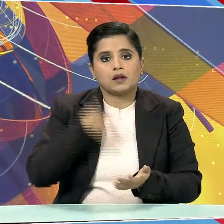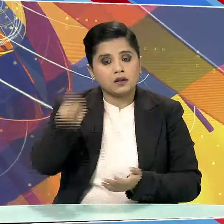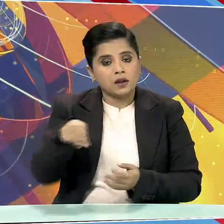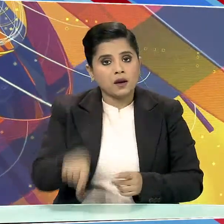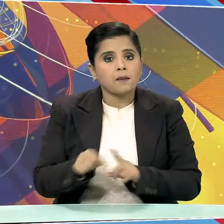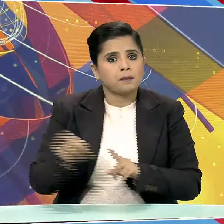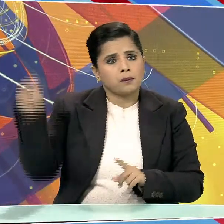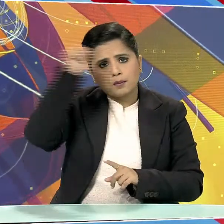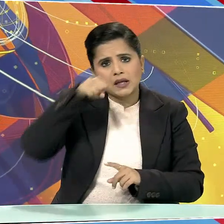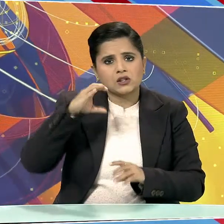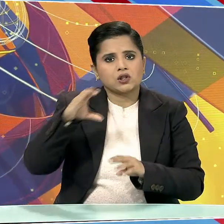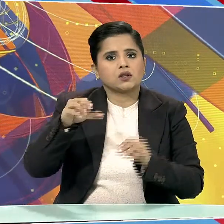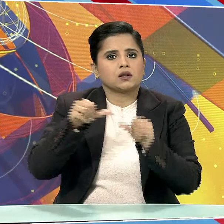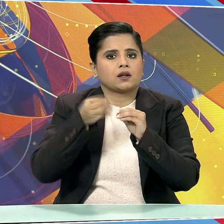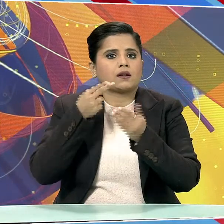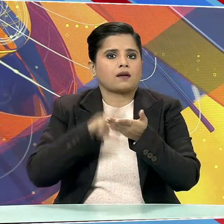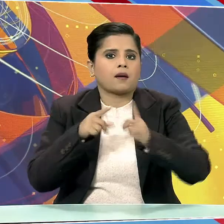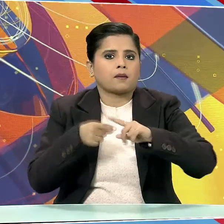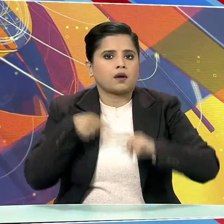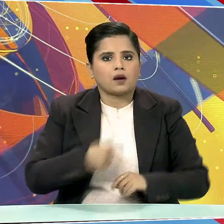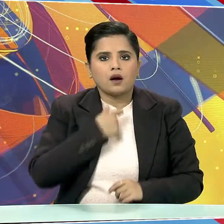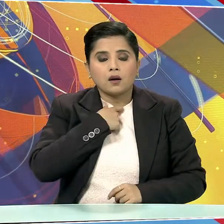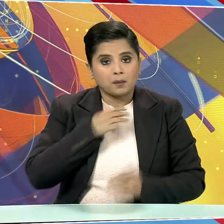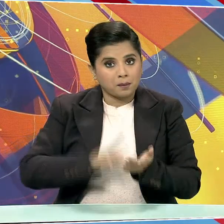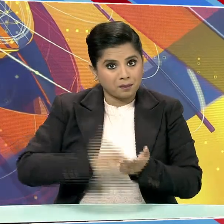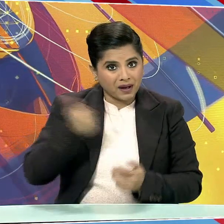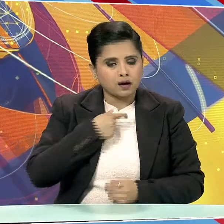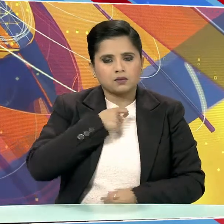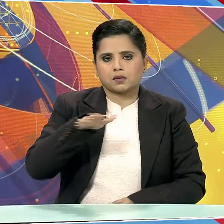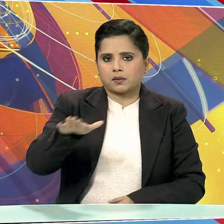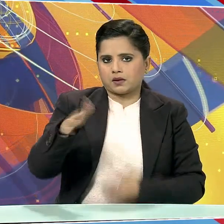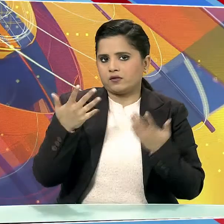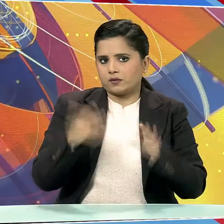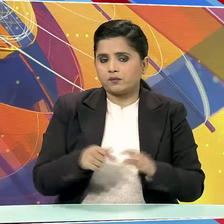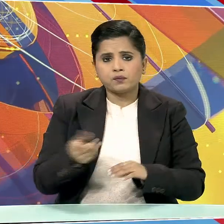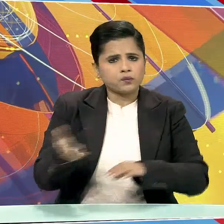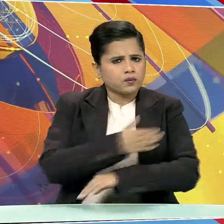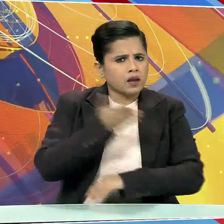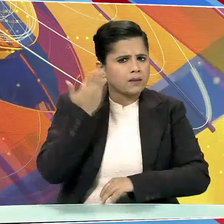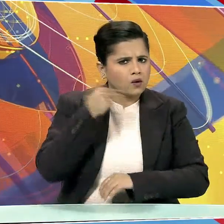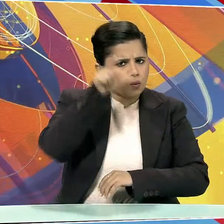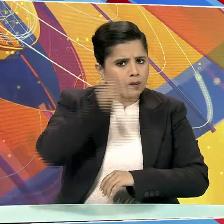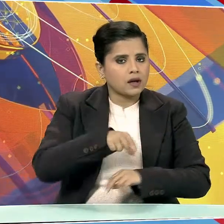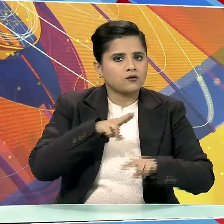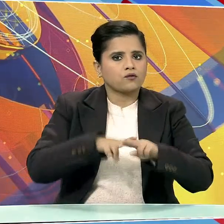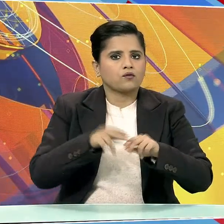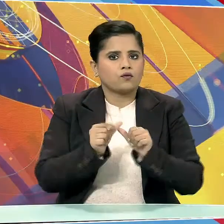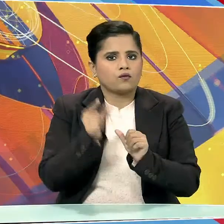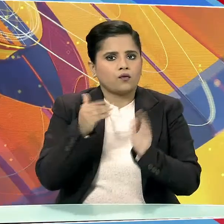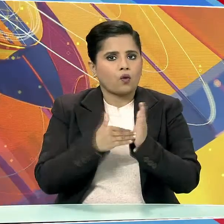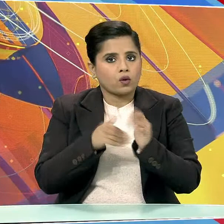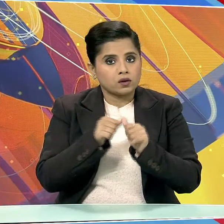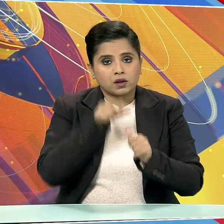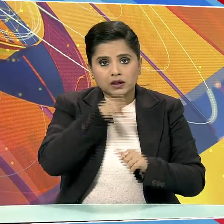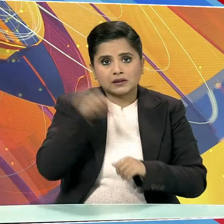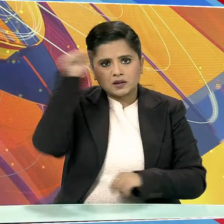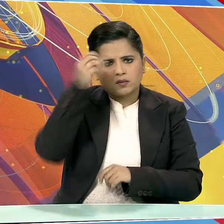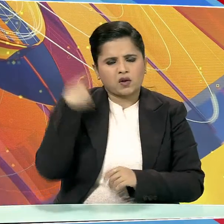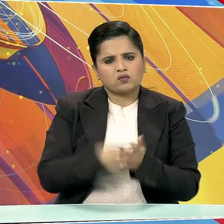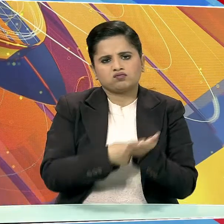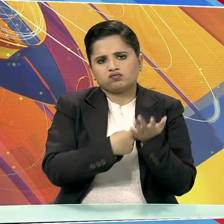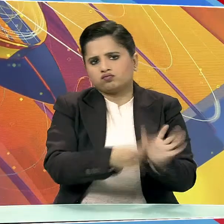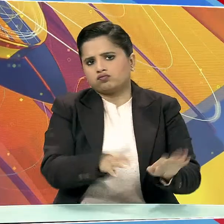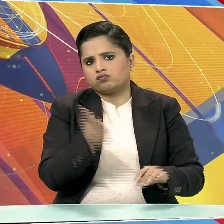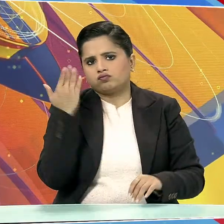में मंत्री पत की शपत ली इससे पहले पंजाब के केबिनेट मंत्री फौजा सिंग सरारी ने अपने पत से इस्तीफा दे